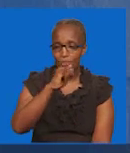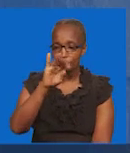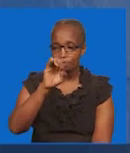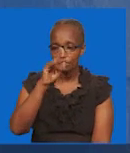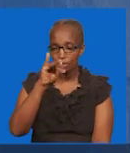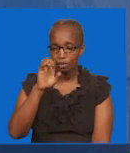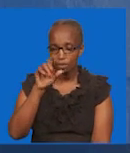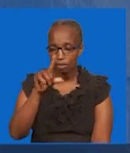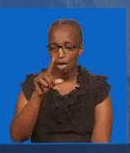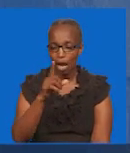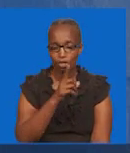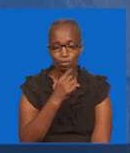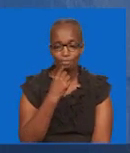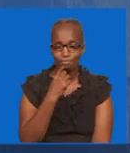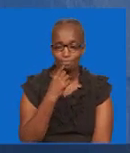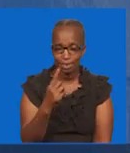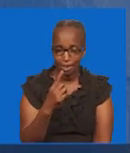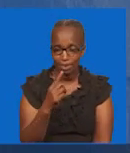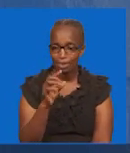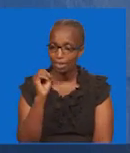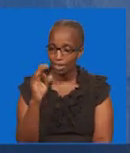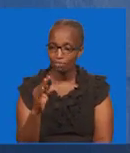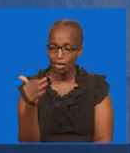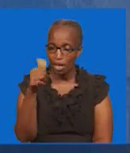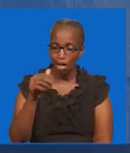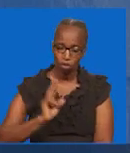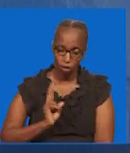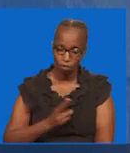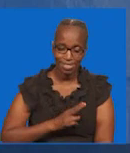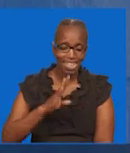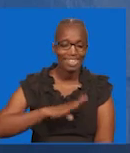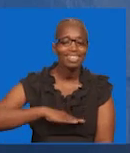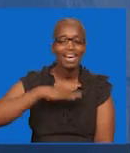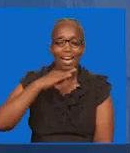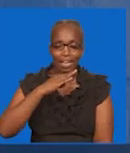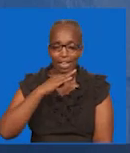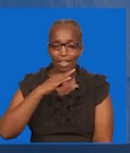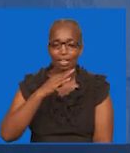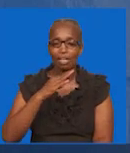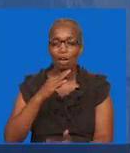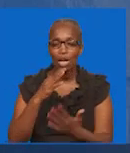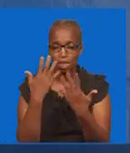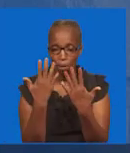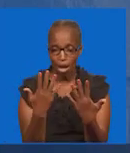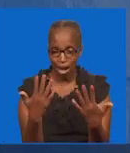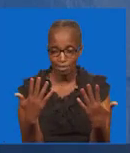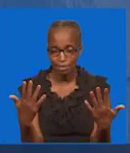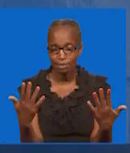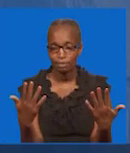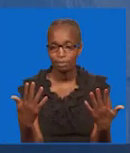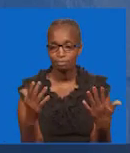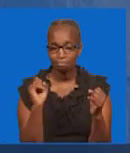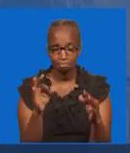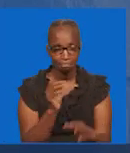moja Atakayo kufa Mikononi muake Akiwa anaona Na moja hafe Ni yeye hata ulizwa Ukamuambia Kwa mba kama kuna